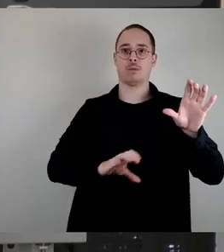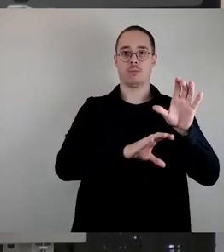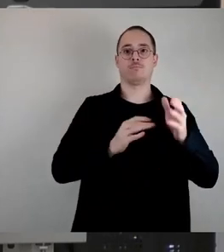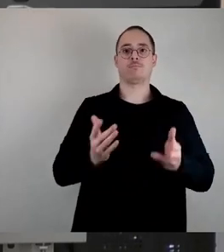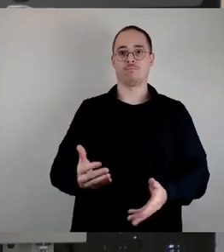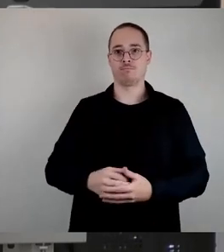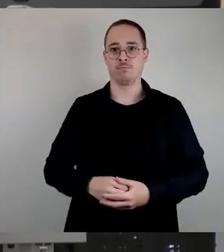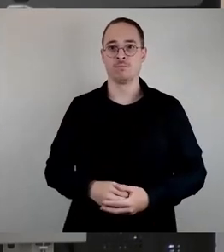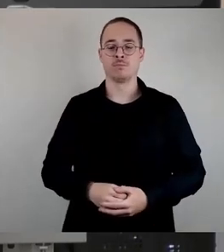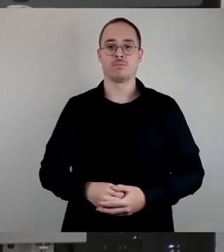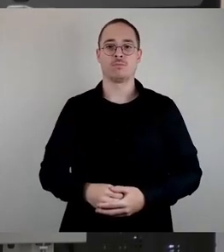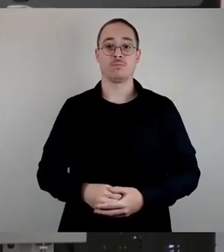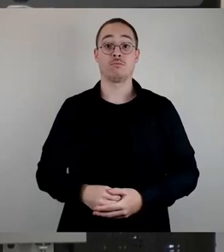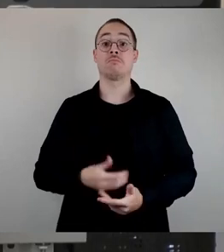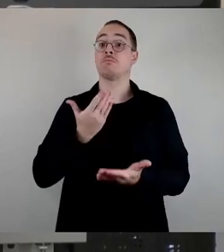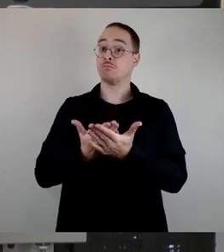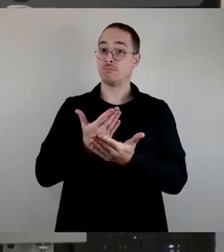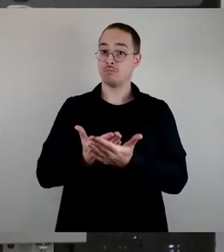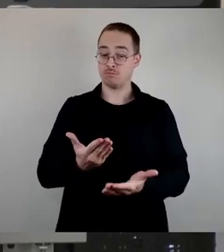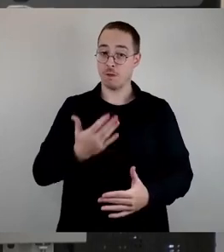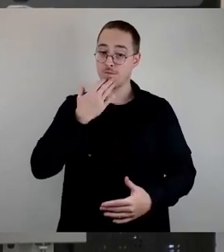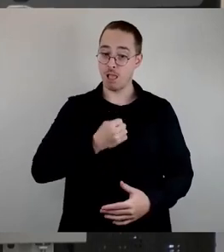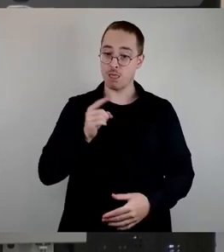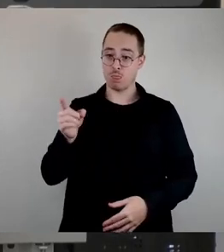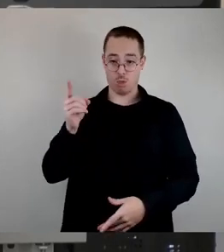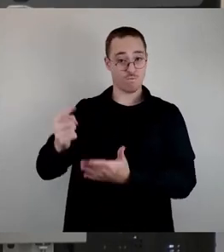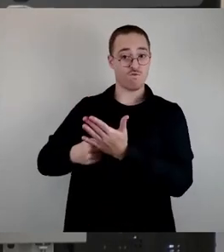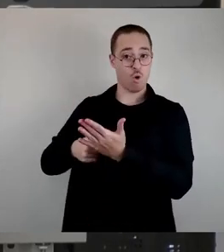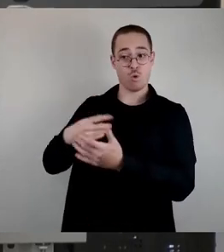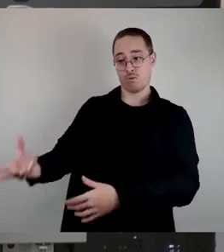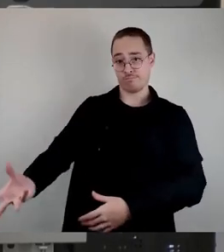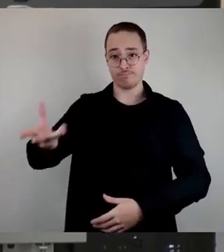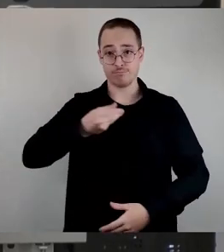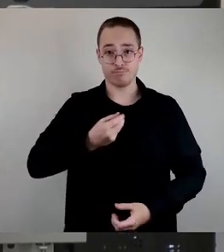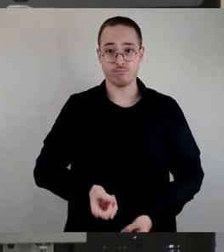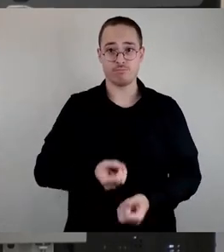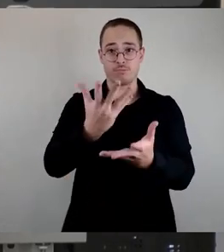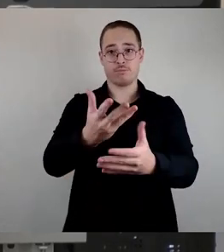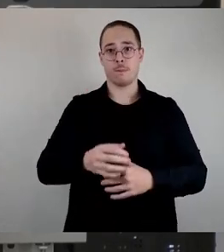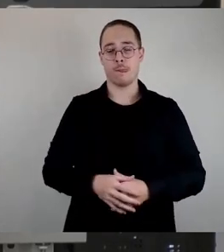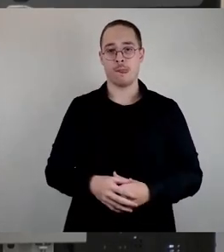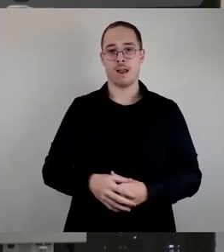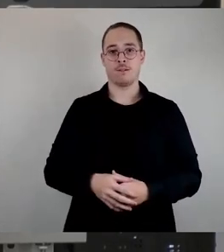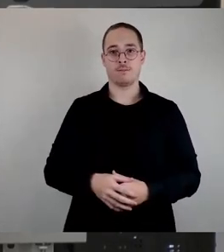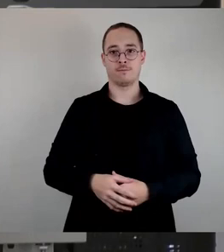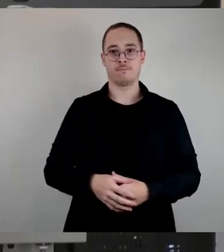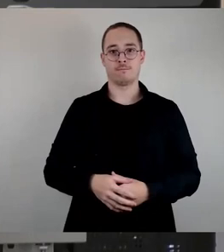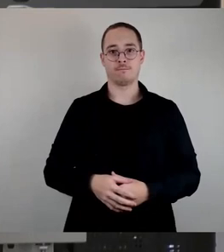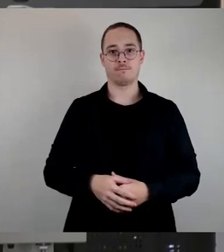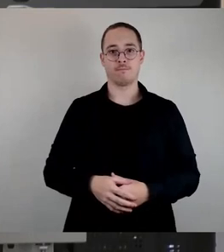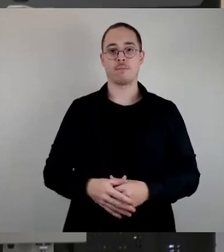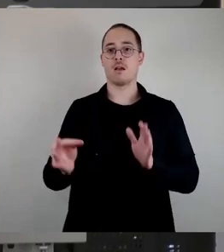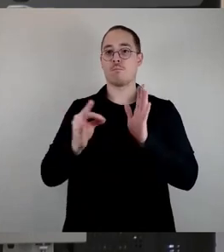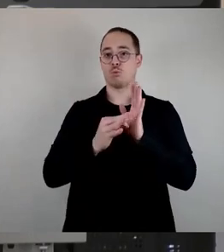Und aus diesem Grunde haben wir diese Forderung aufgenommen und möchten, dass in Punkt 1, so unser Antrag,